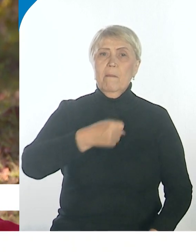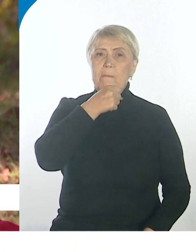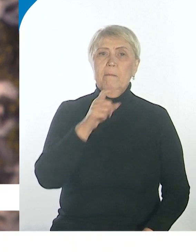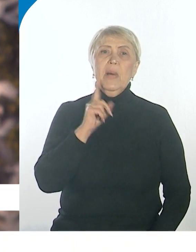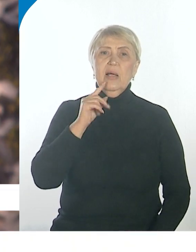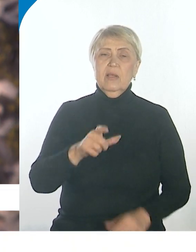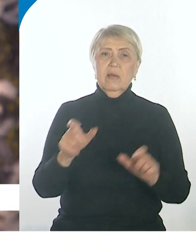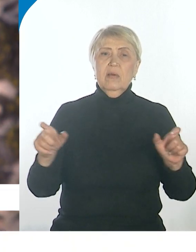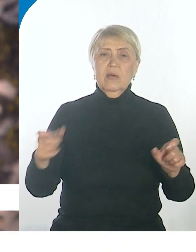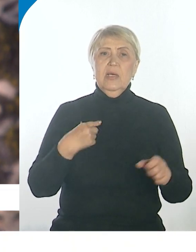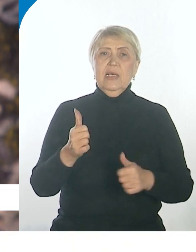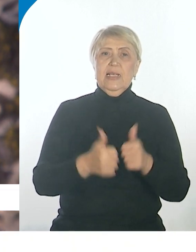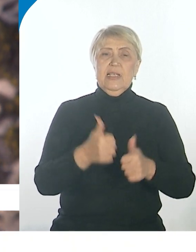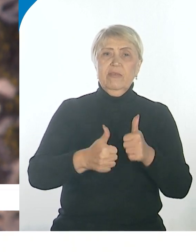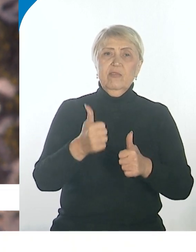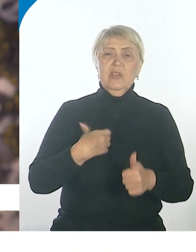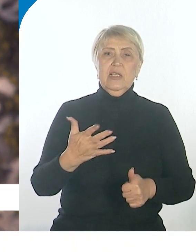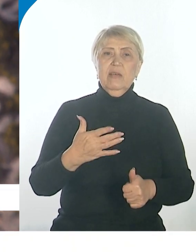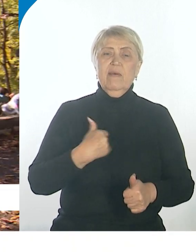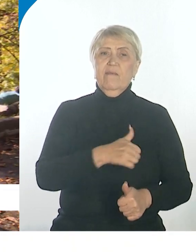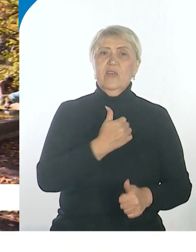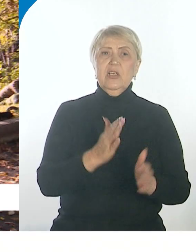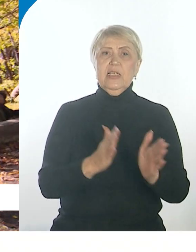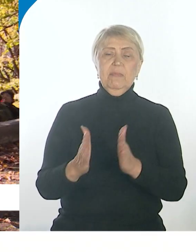соревнуются в основных военно-тактических дисциплинах.